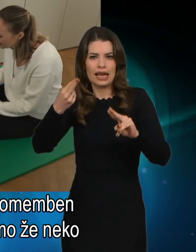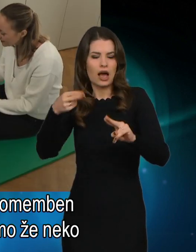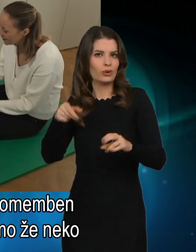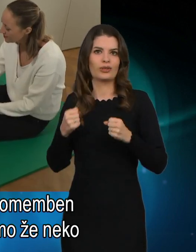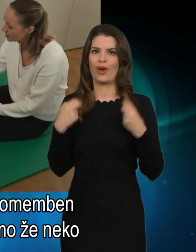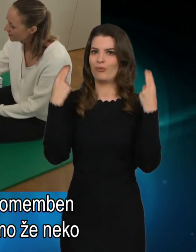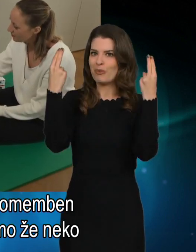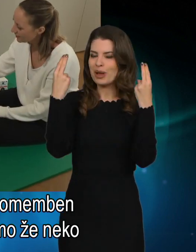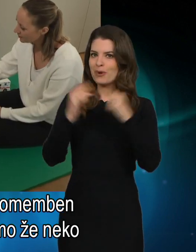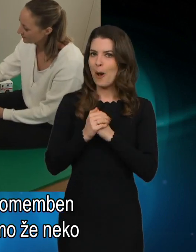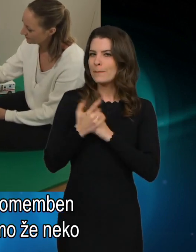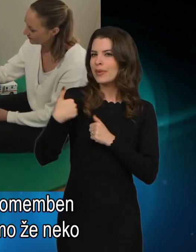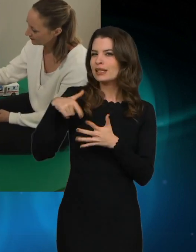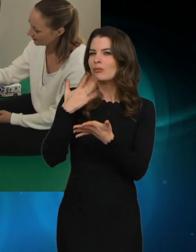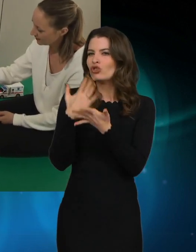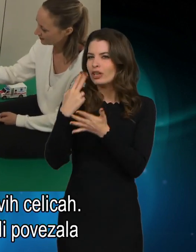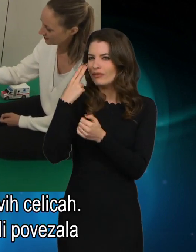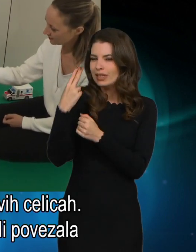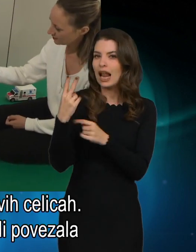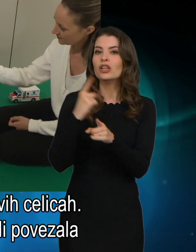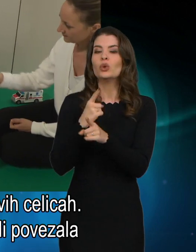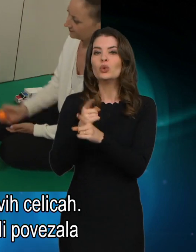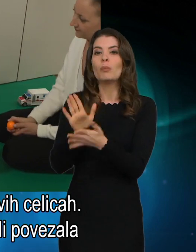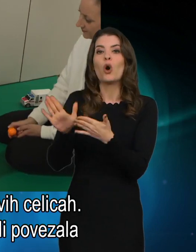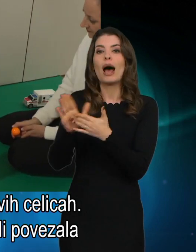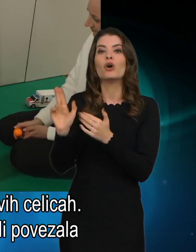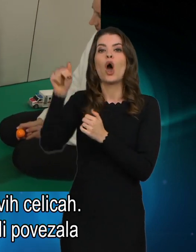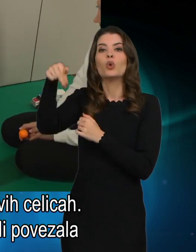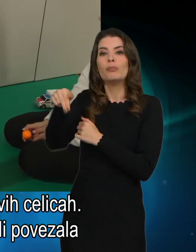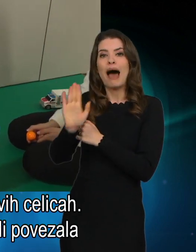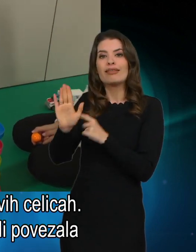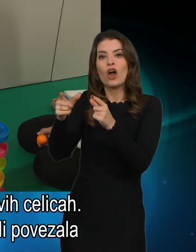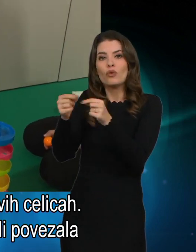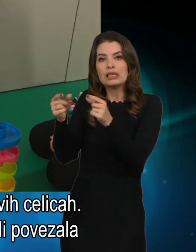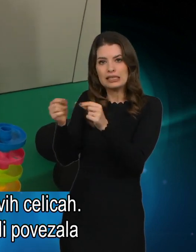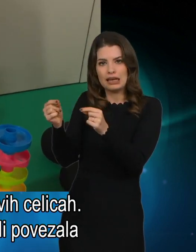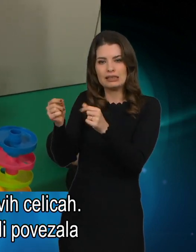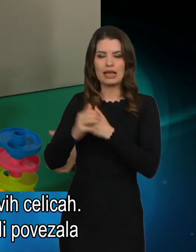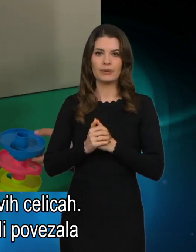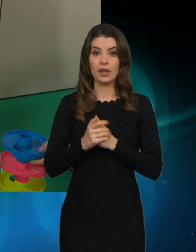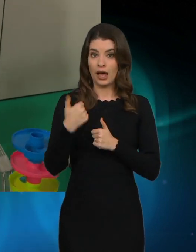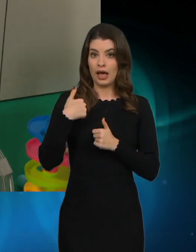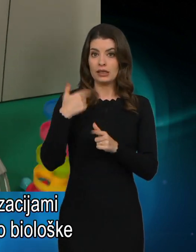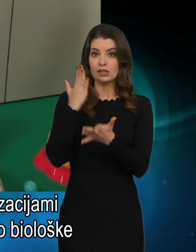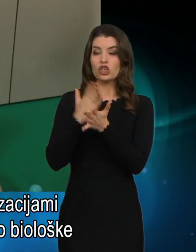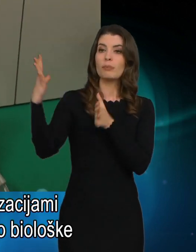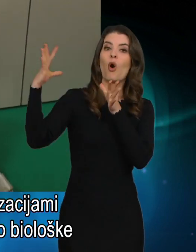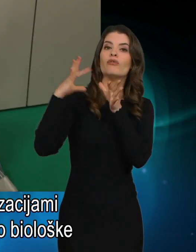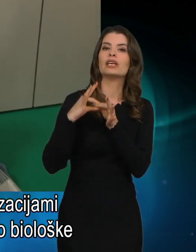In tudi videli smo že neko ekspresijo na urbanovih celicah. V tem letu sem se tudi povezala z različnimi